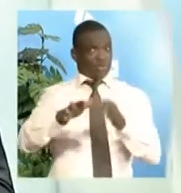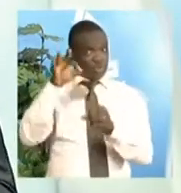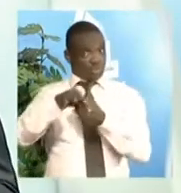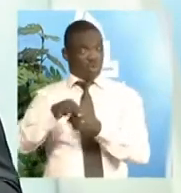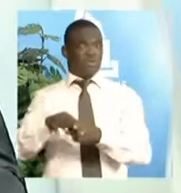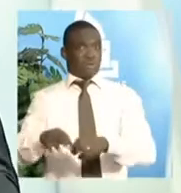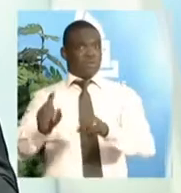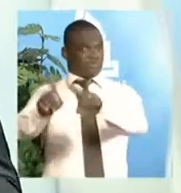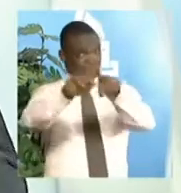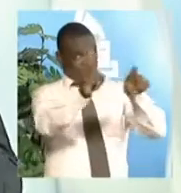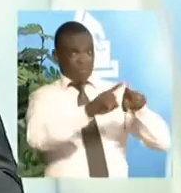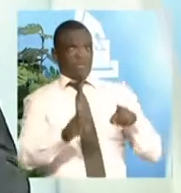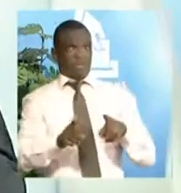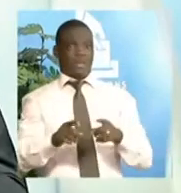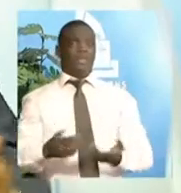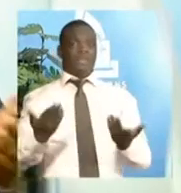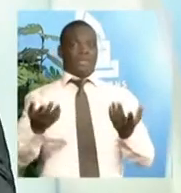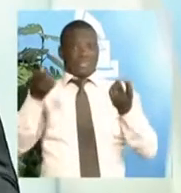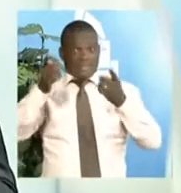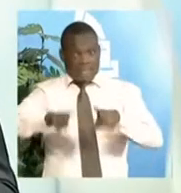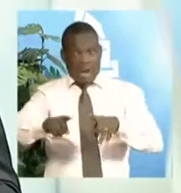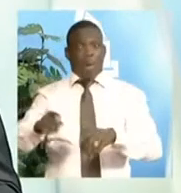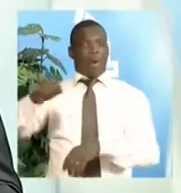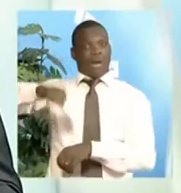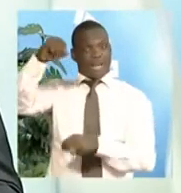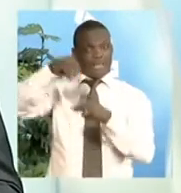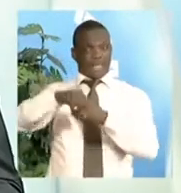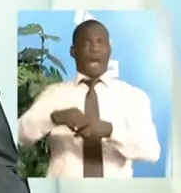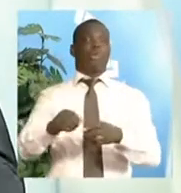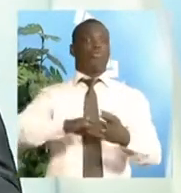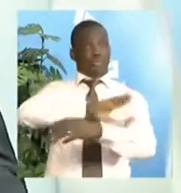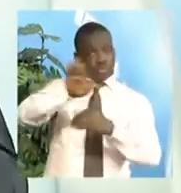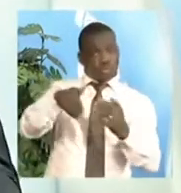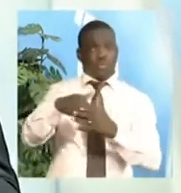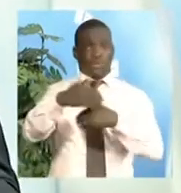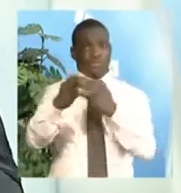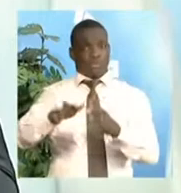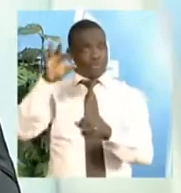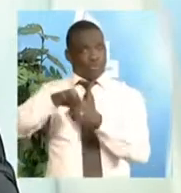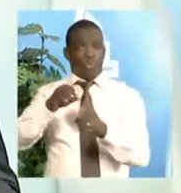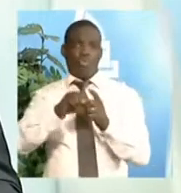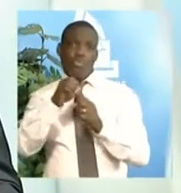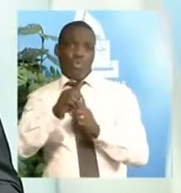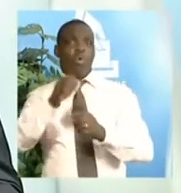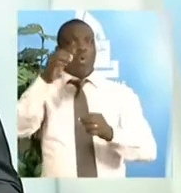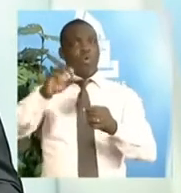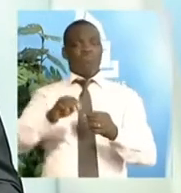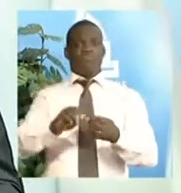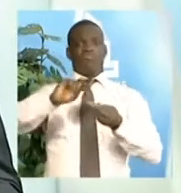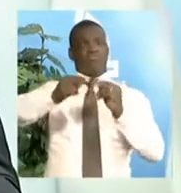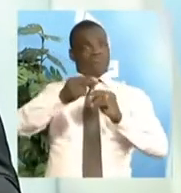n'est gagnant que lorsqu'on a emporté le suffrage dans tous les bureaux de vote ou quand on a obtenu le maximum de suffrage.